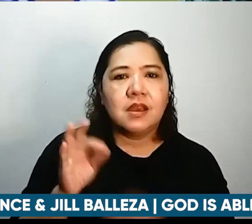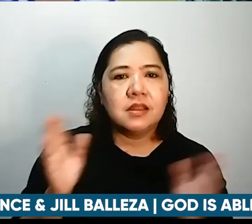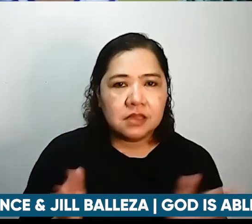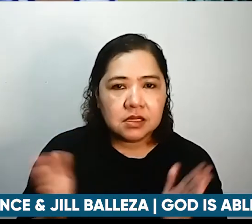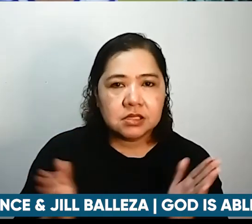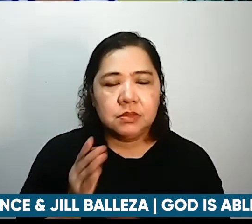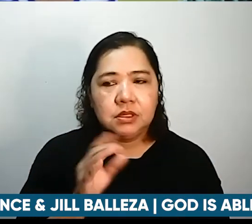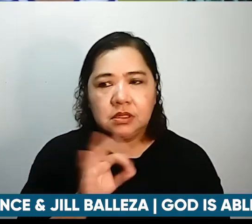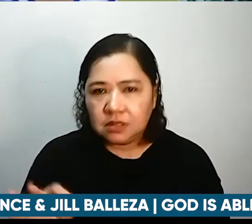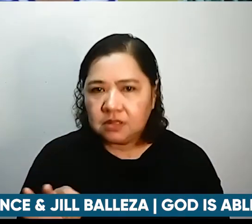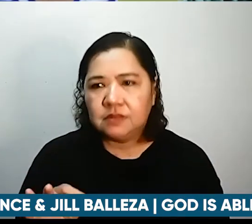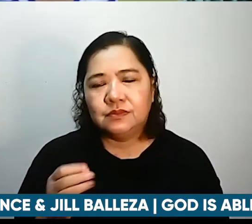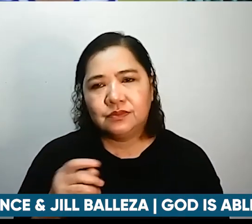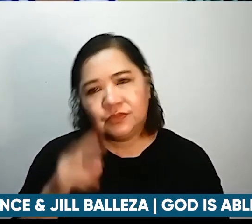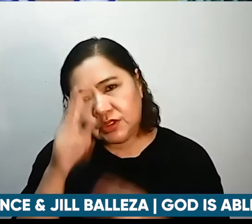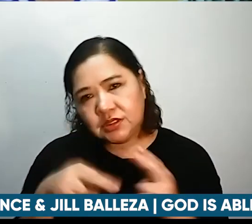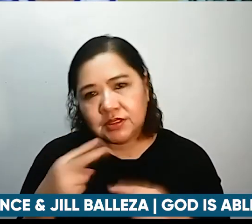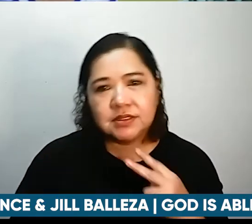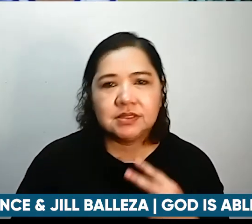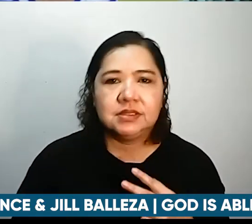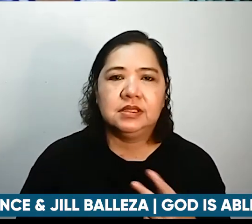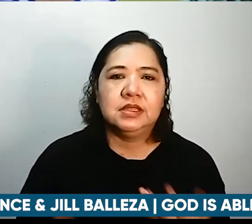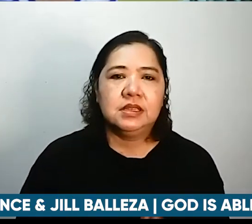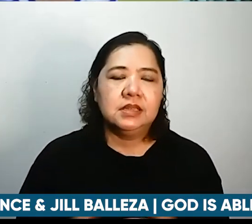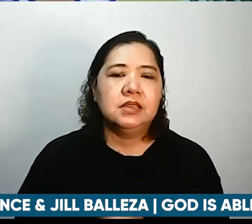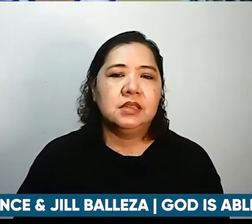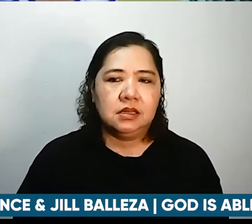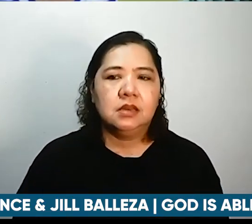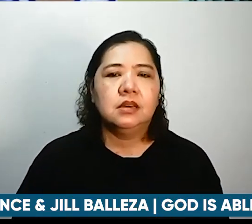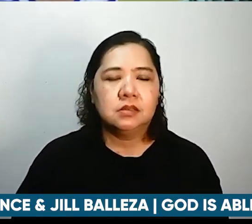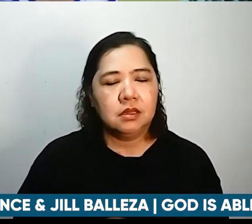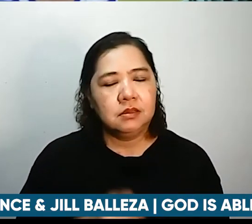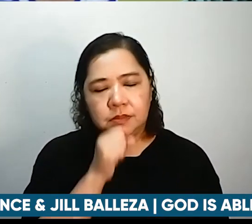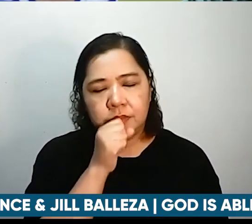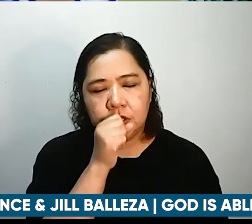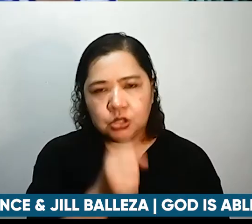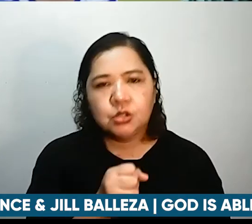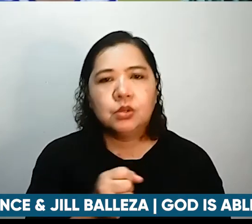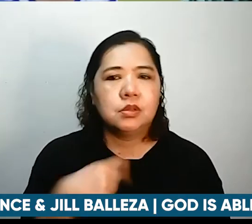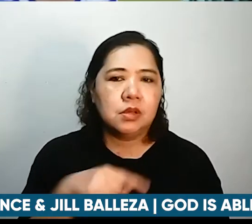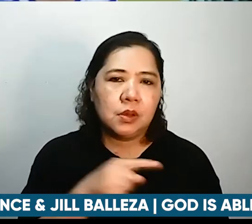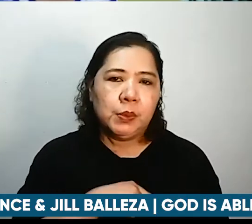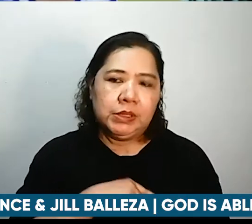kaya i-make sure natin na ginagawa natin ang parte natin sa